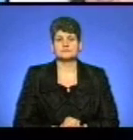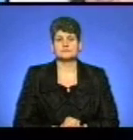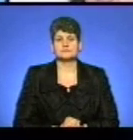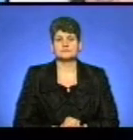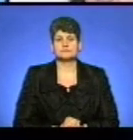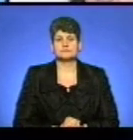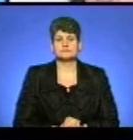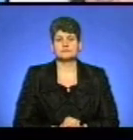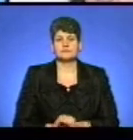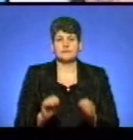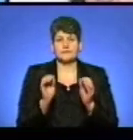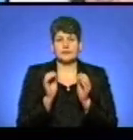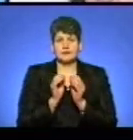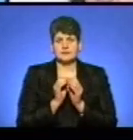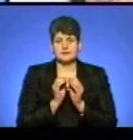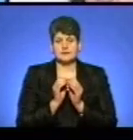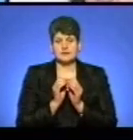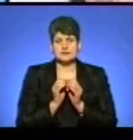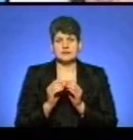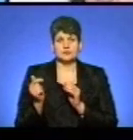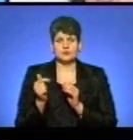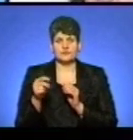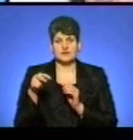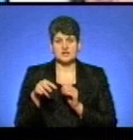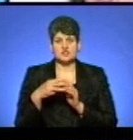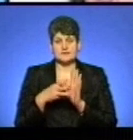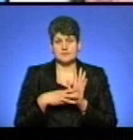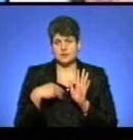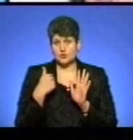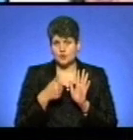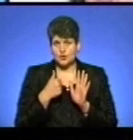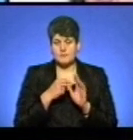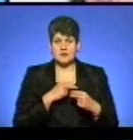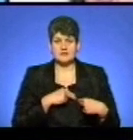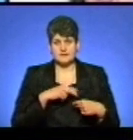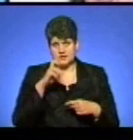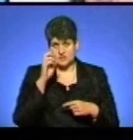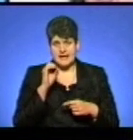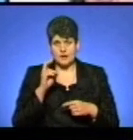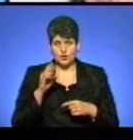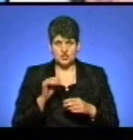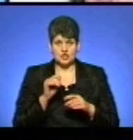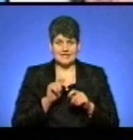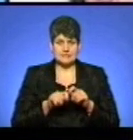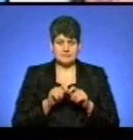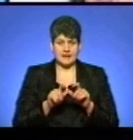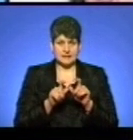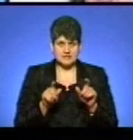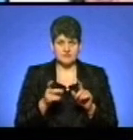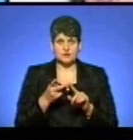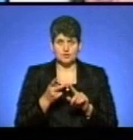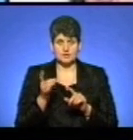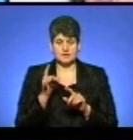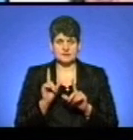З 10 грудня 2018 року працівники Державної екологічної інспекції друге вже